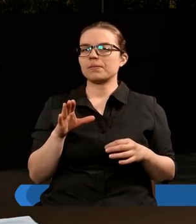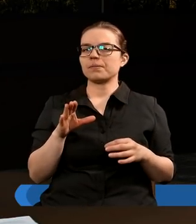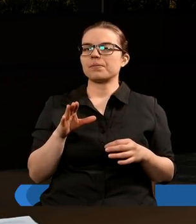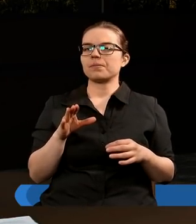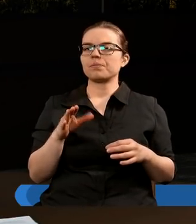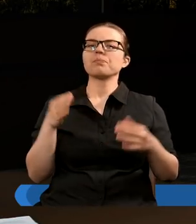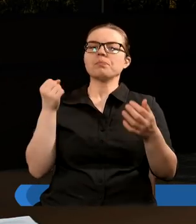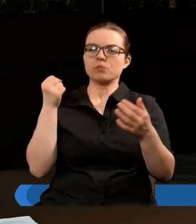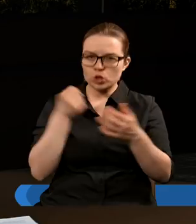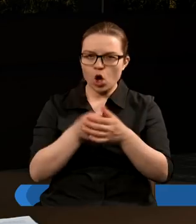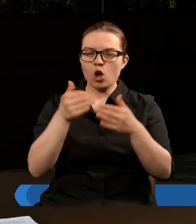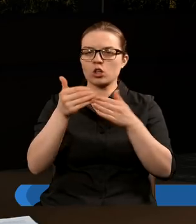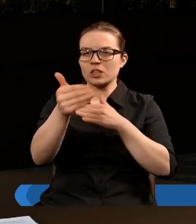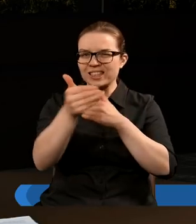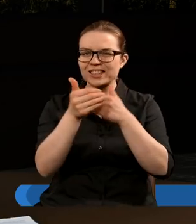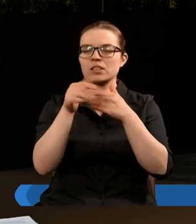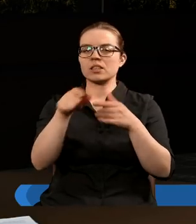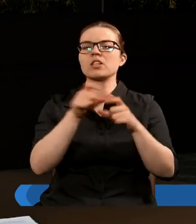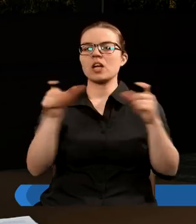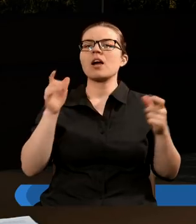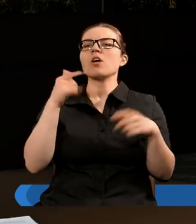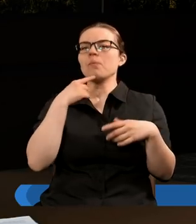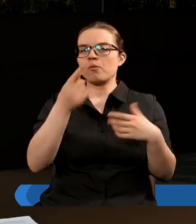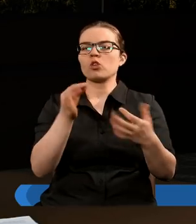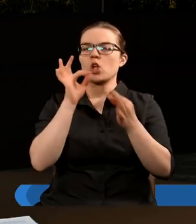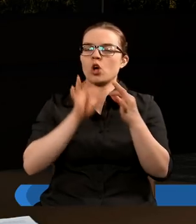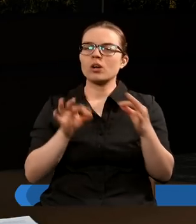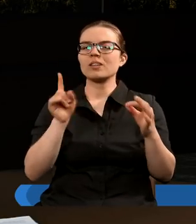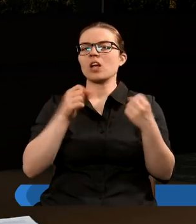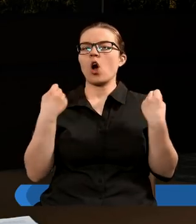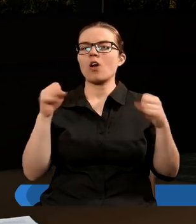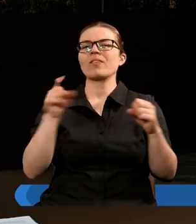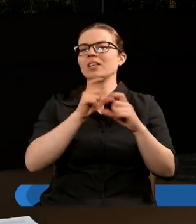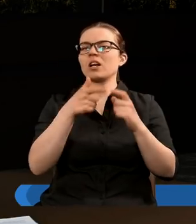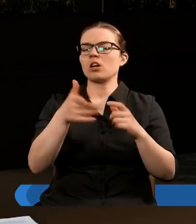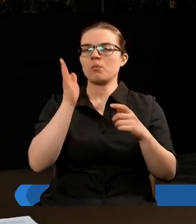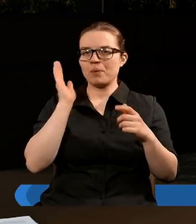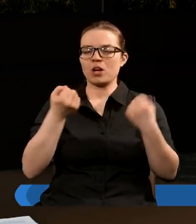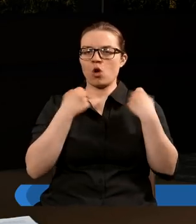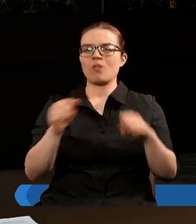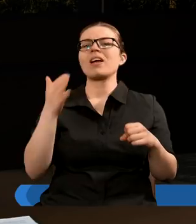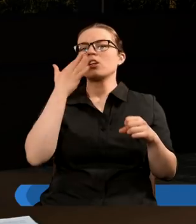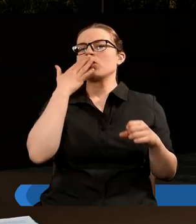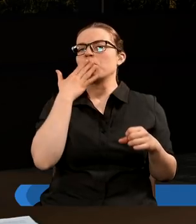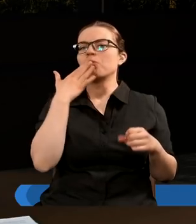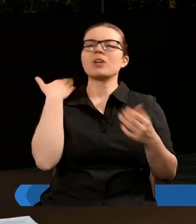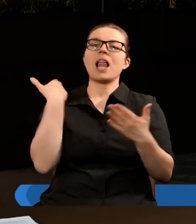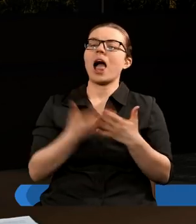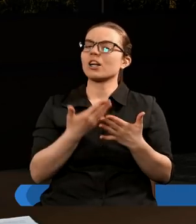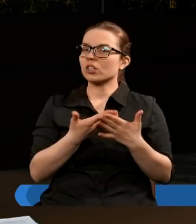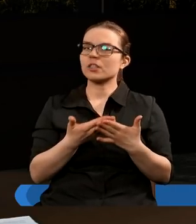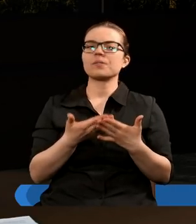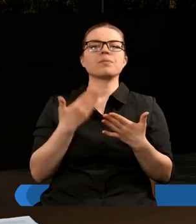dotrze do tego, będzie w tym czasie, oni powiedzą dokładnie z odwagą staną i będą odważnie mówili dlaczego